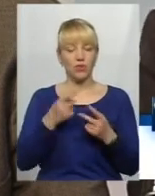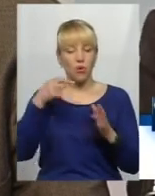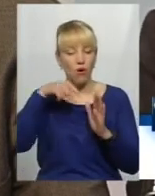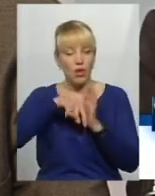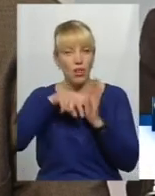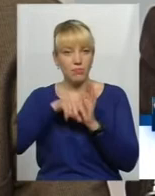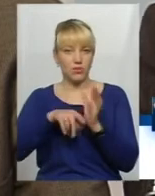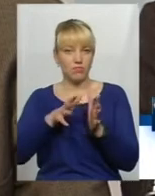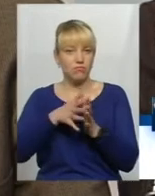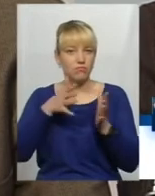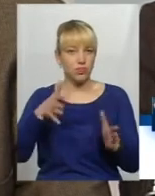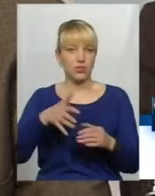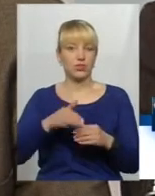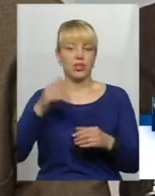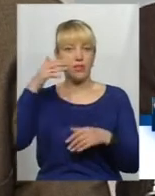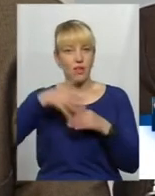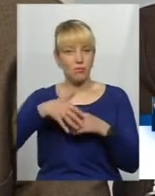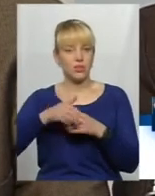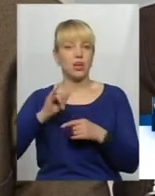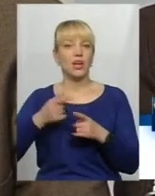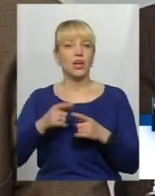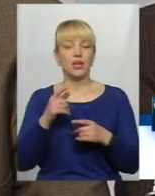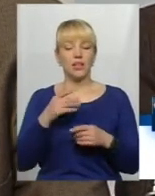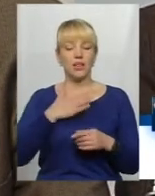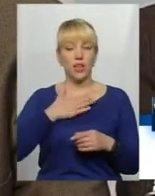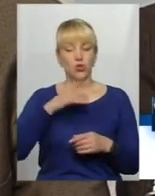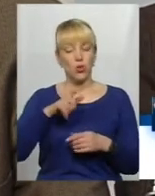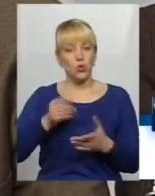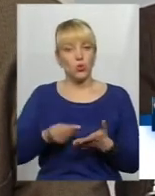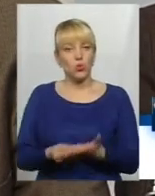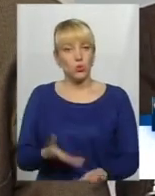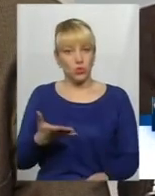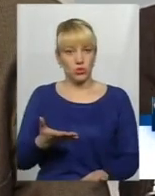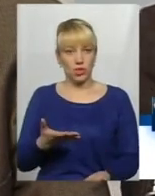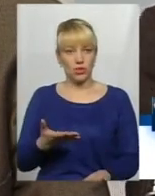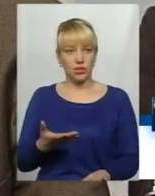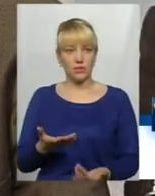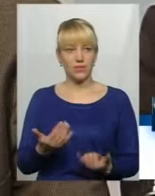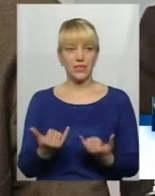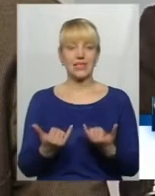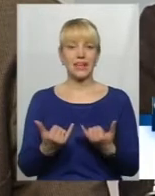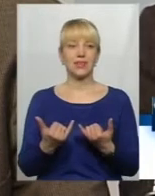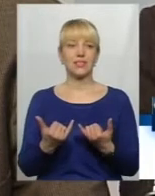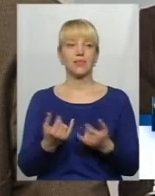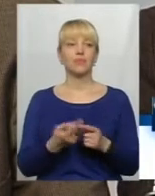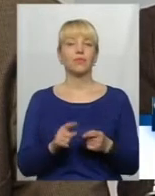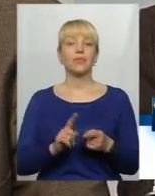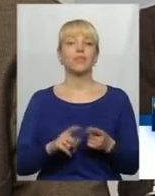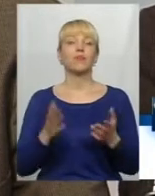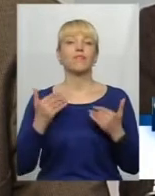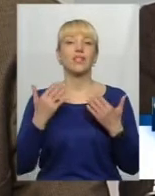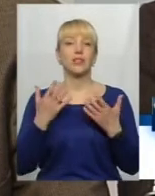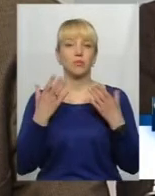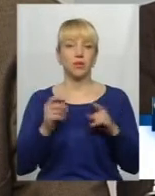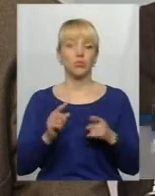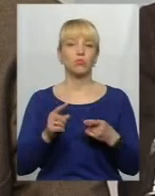поняття. І, насправді, дійсно, наші люди дуже дорожать зараз ось тими вихідними